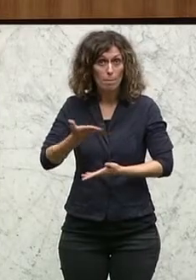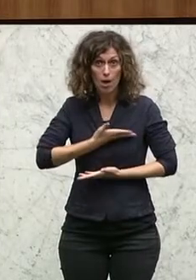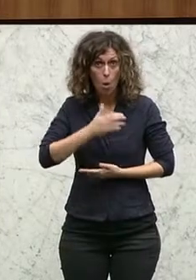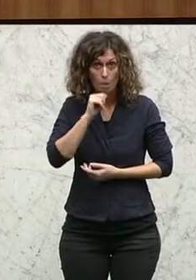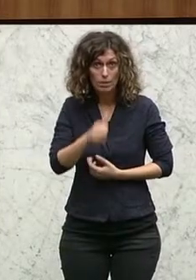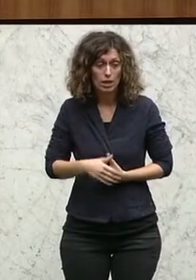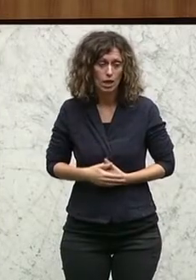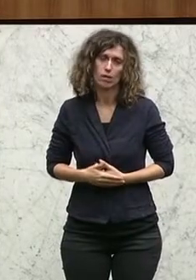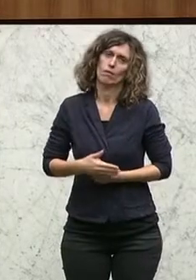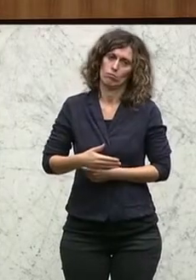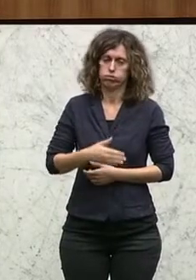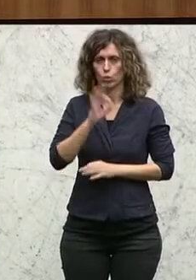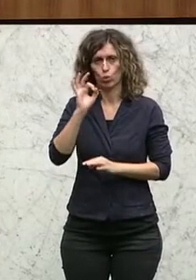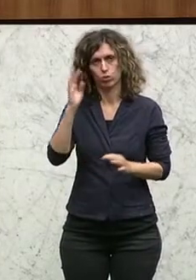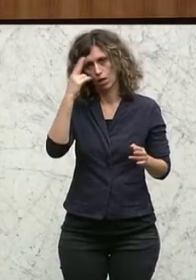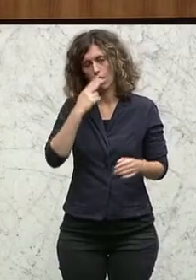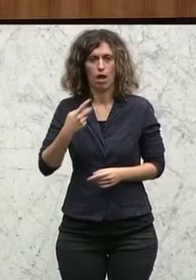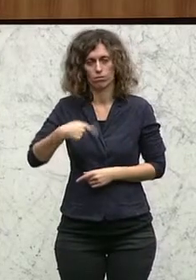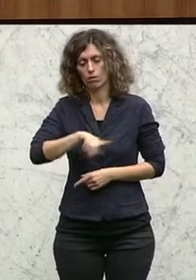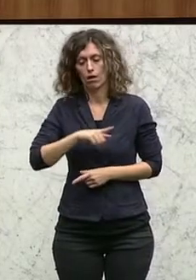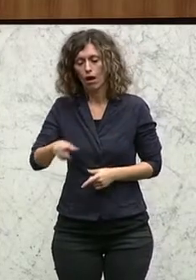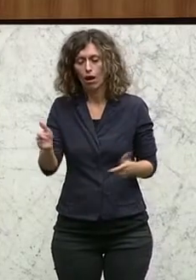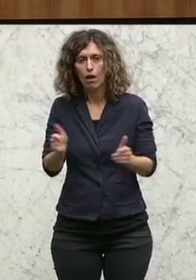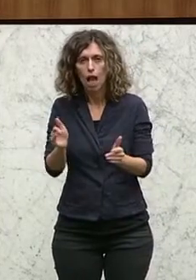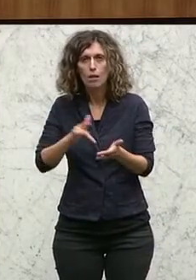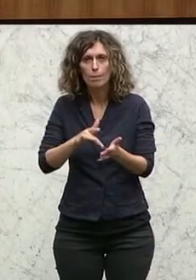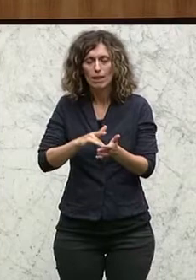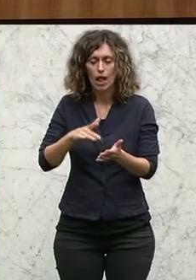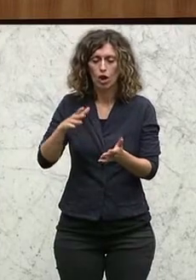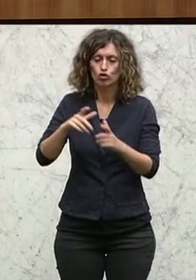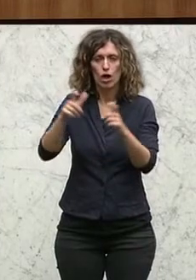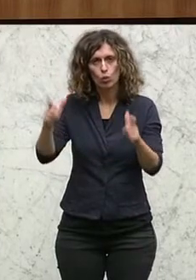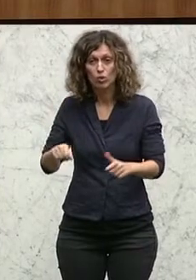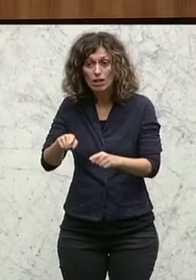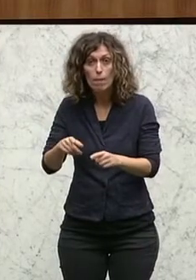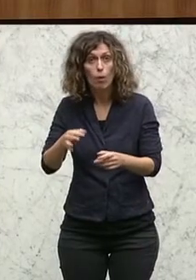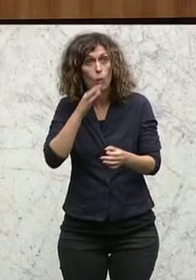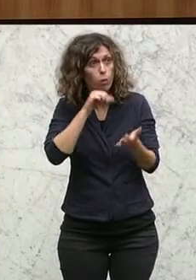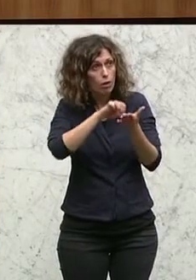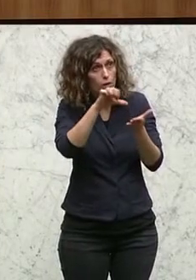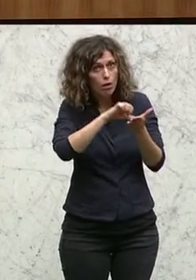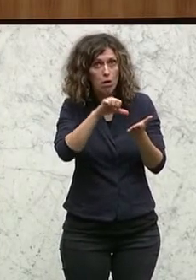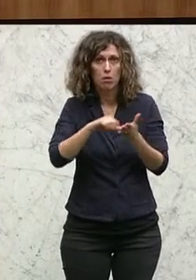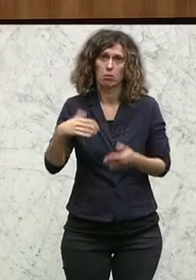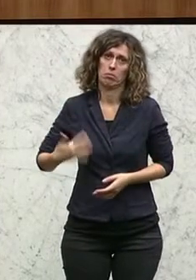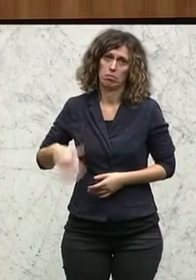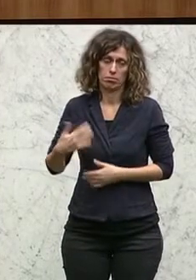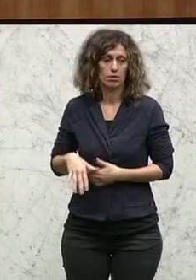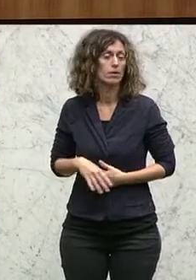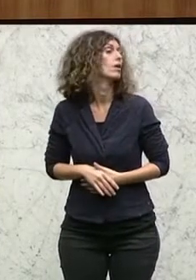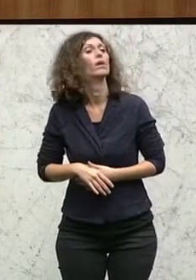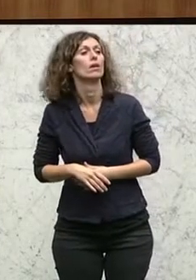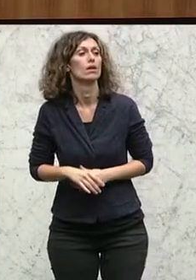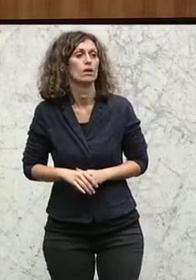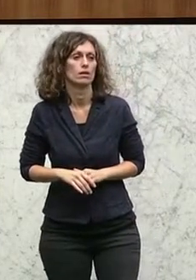bekommen? Na, gute Nacht, klein- und mittelständische Wirtschaft, wenn Sie in diese Fänge kommen. Ein weiterer Punkt